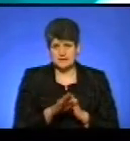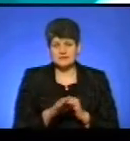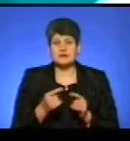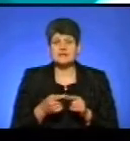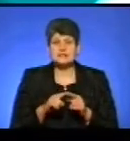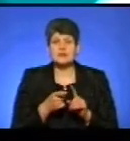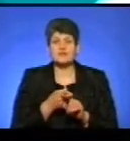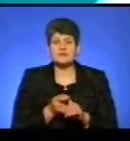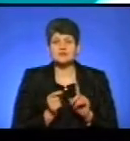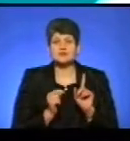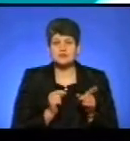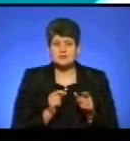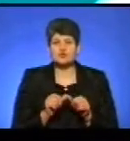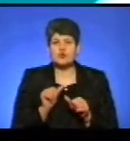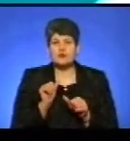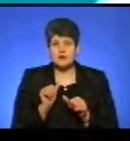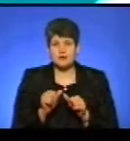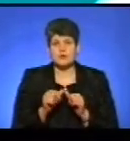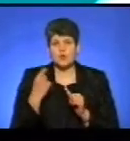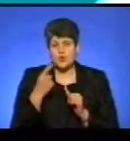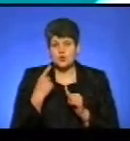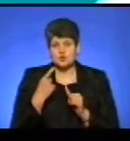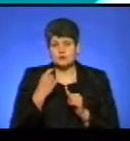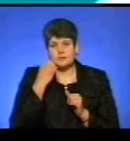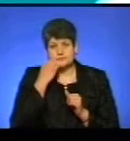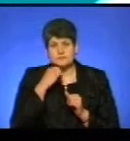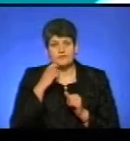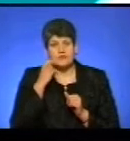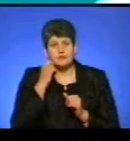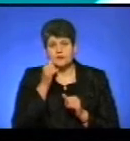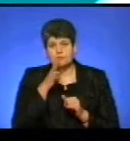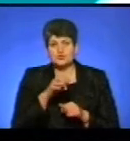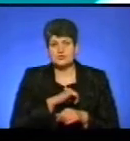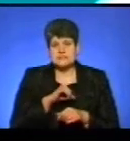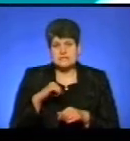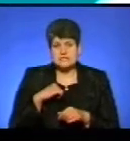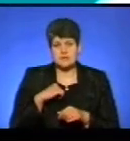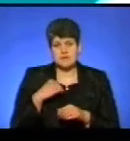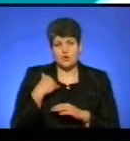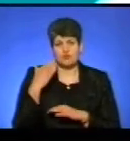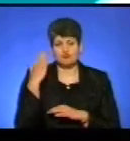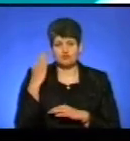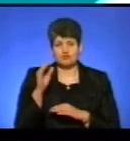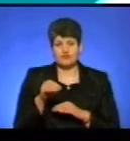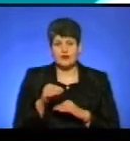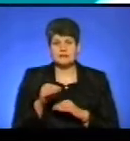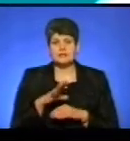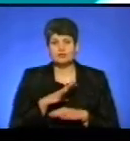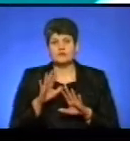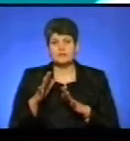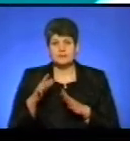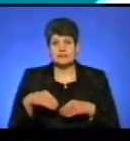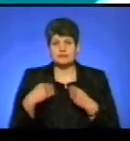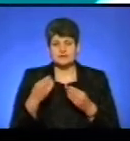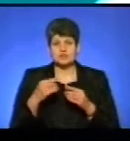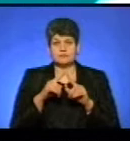пов'язано з тим, що окремі особи, скажімо, вже похилого віку, не можуть самостійно голосувати. Були якісь випадки з видачі бюлетенів